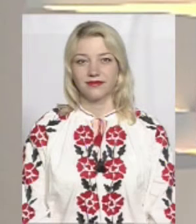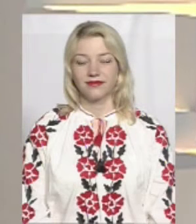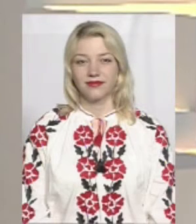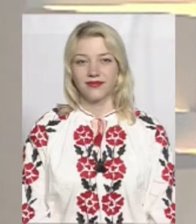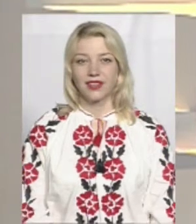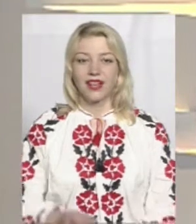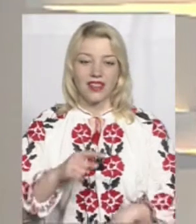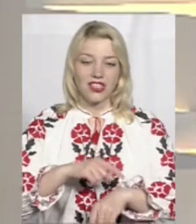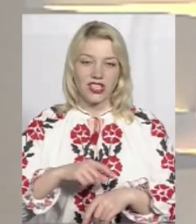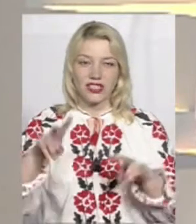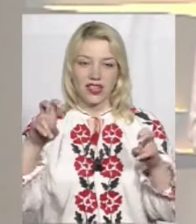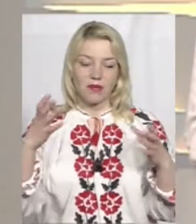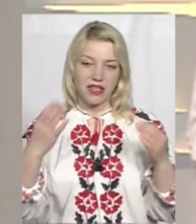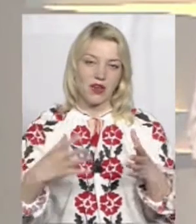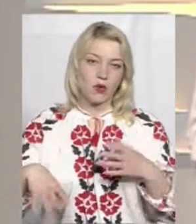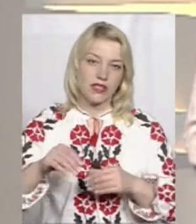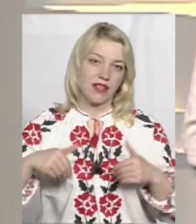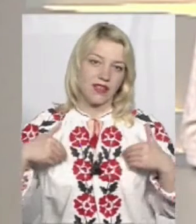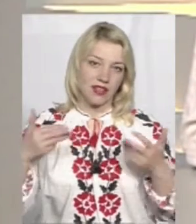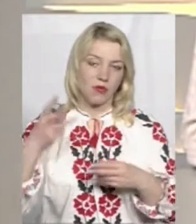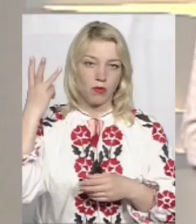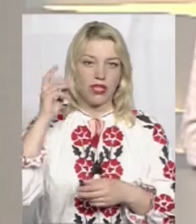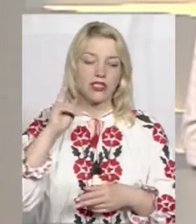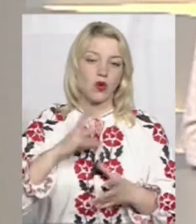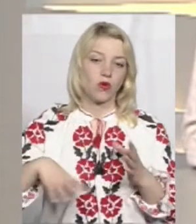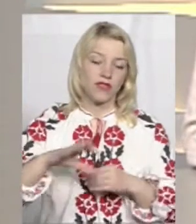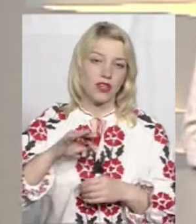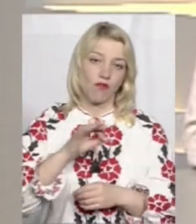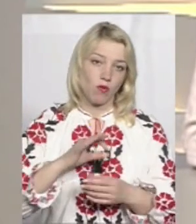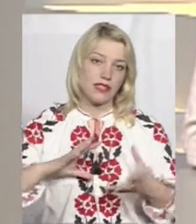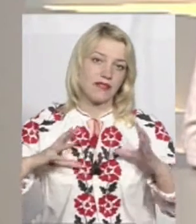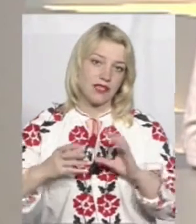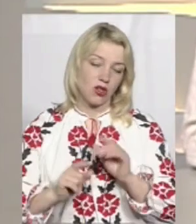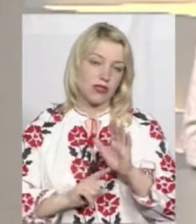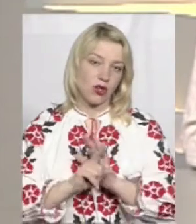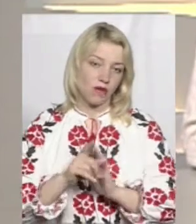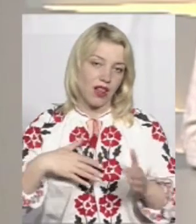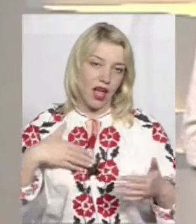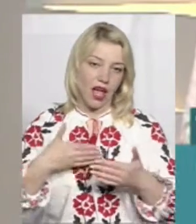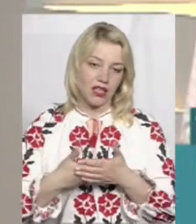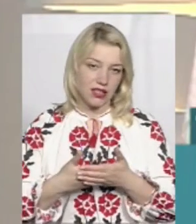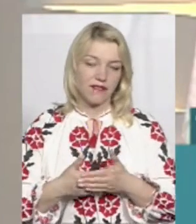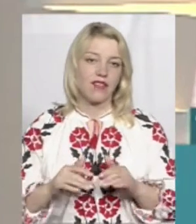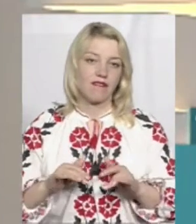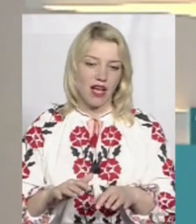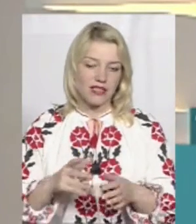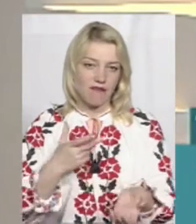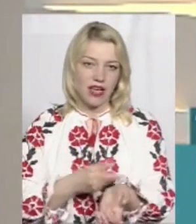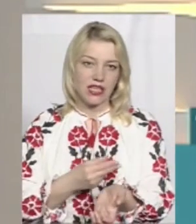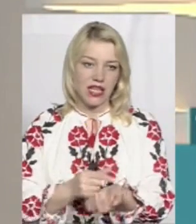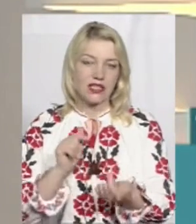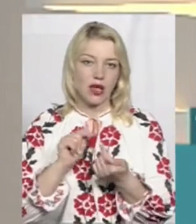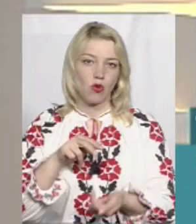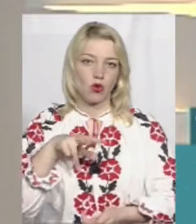На часі тема дня усіх вітаємо. У Хмельницькому, як і в області, загалом стартувала активна фаза вакцинації